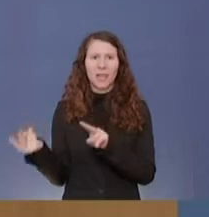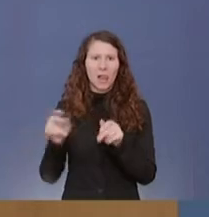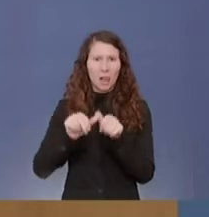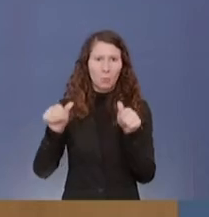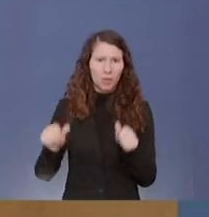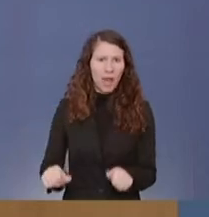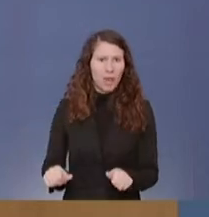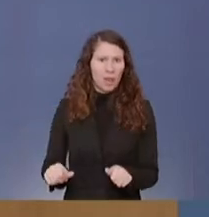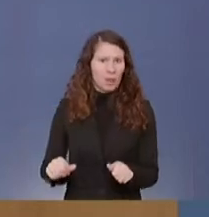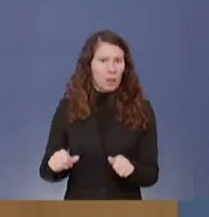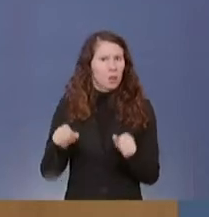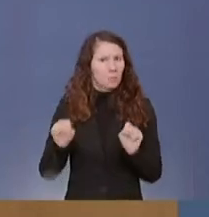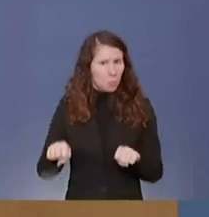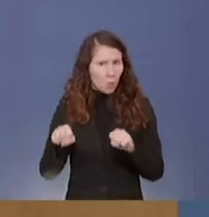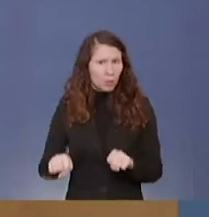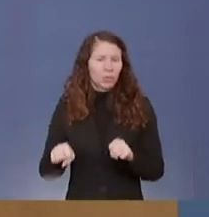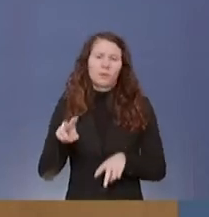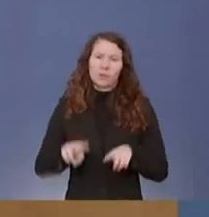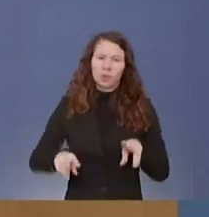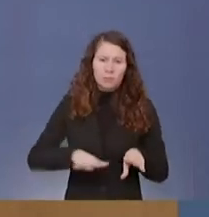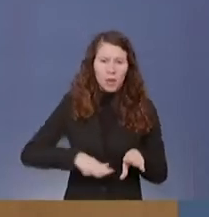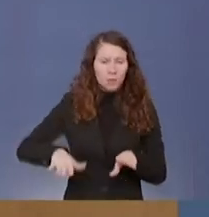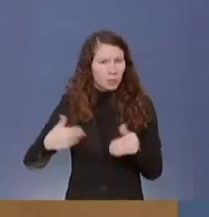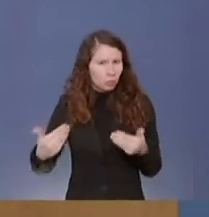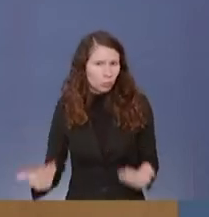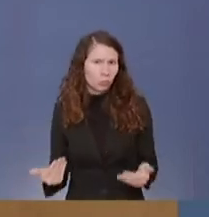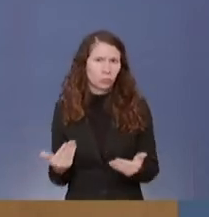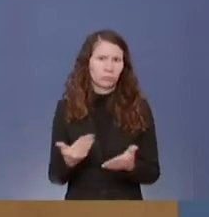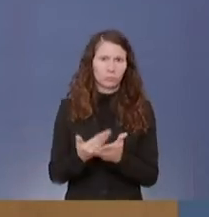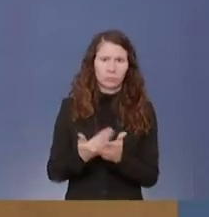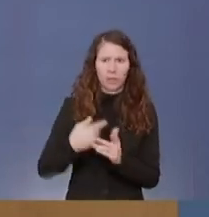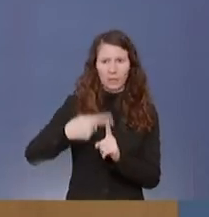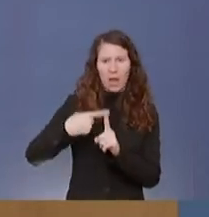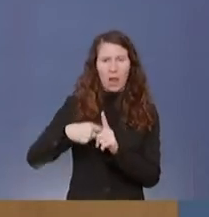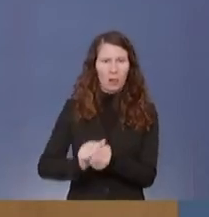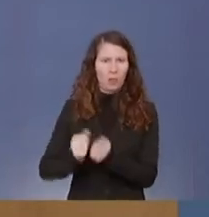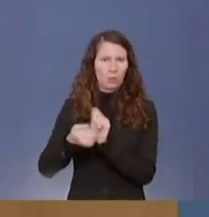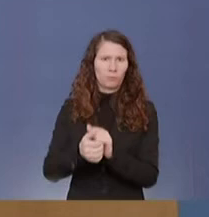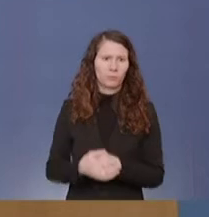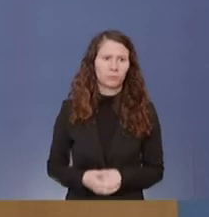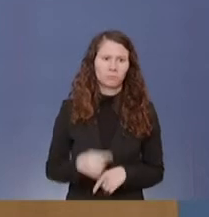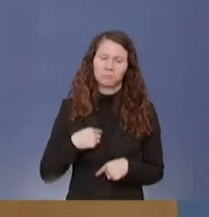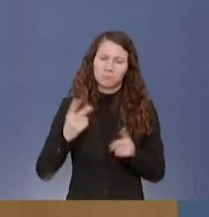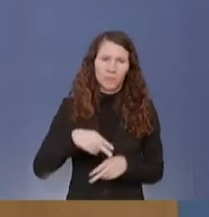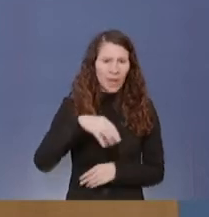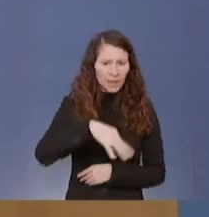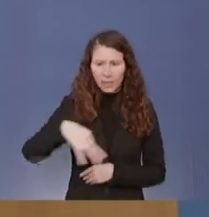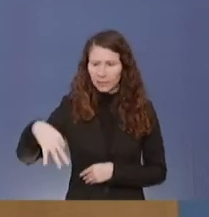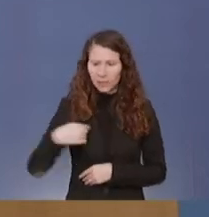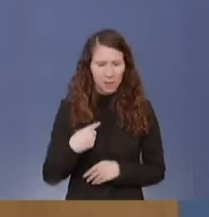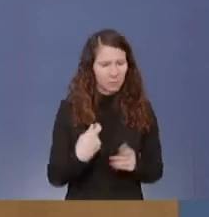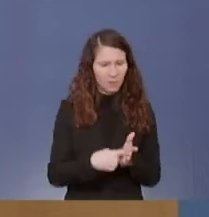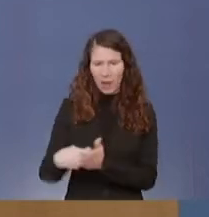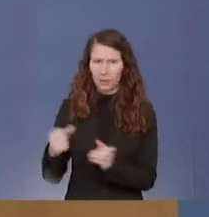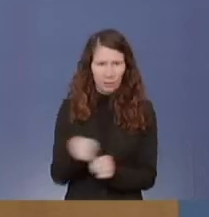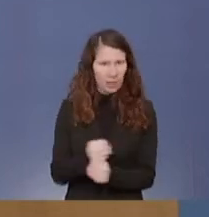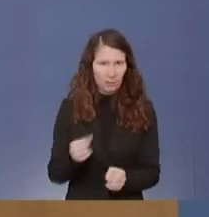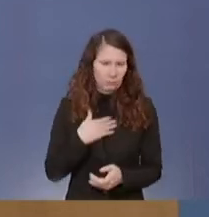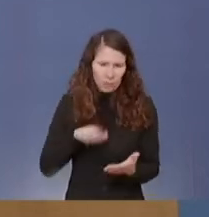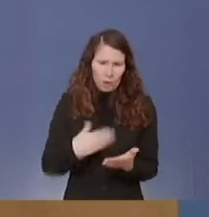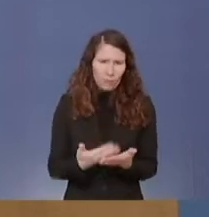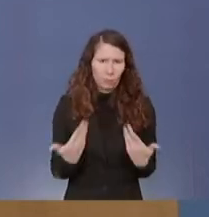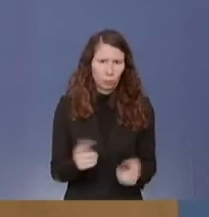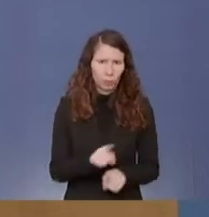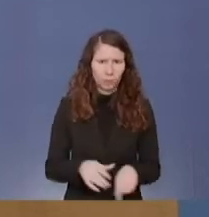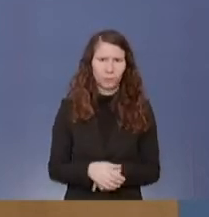wird, in unterschiedlichen Bereichen und damit sich die Zahlen wieder verändern. Ich kann das im Einzelfall nicht beurteilen, ist auch nicht unsere Aufgabe. Aber